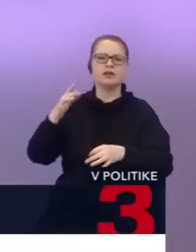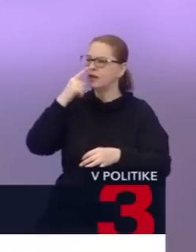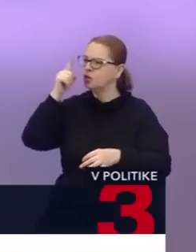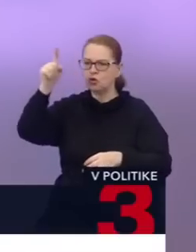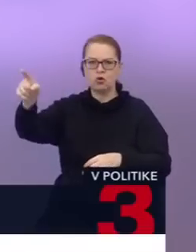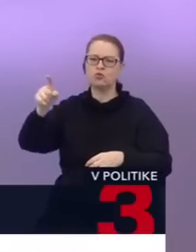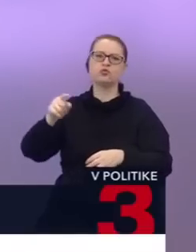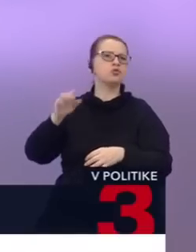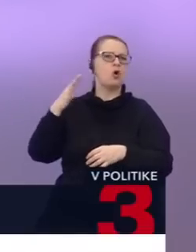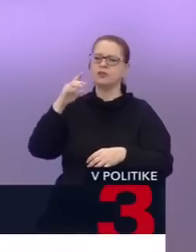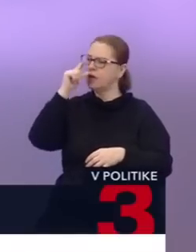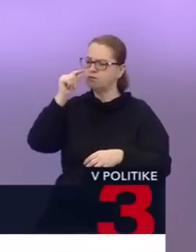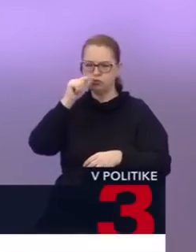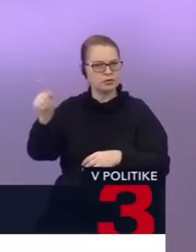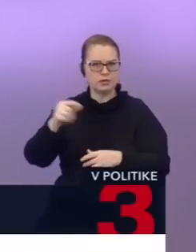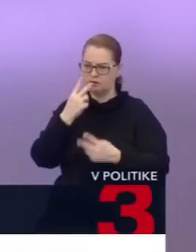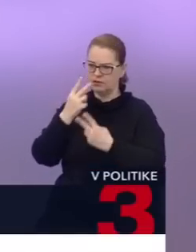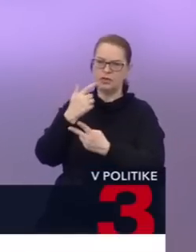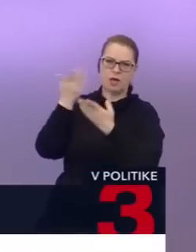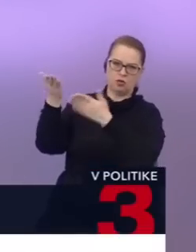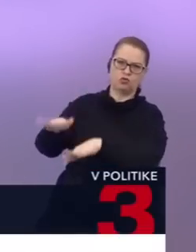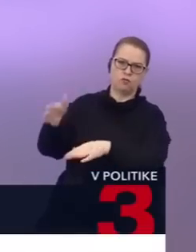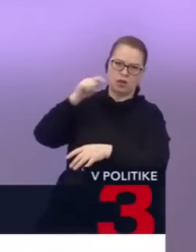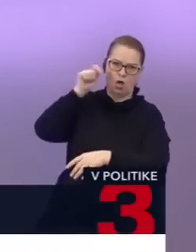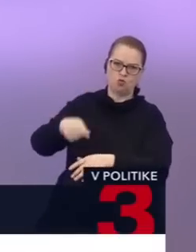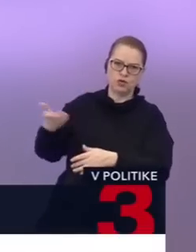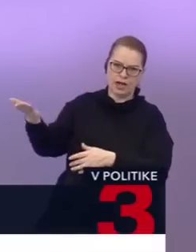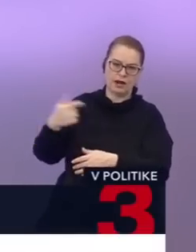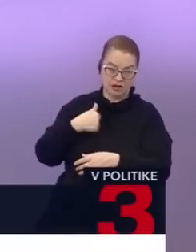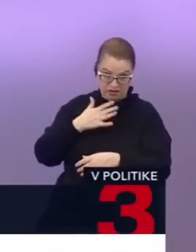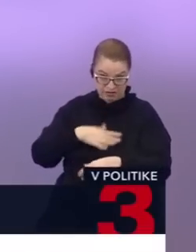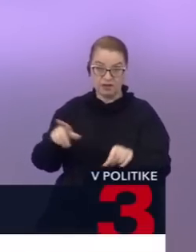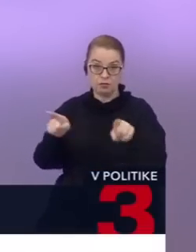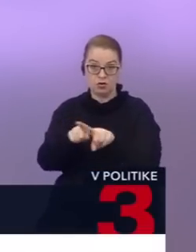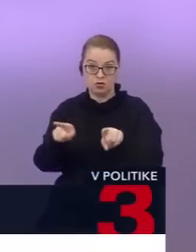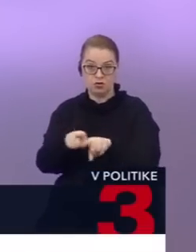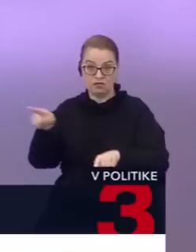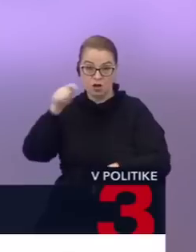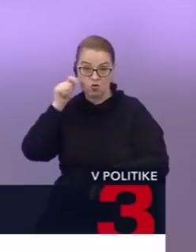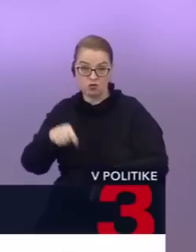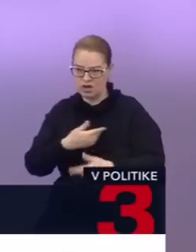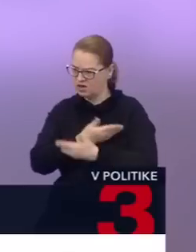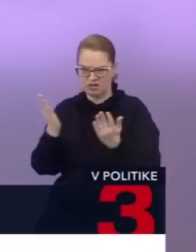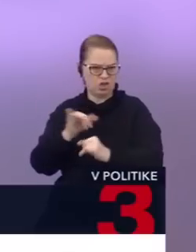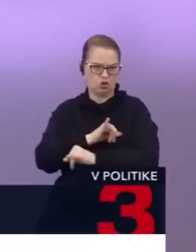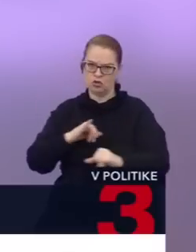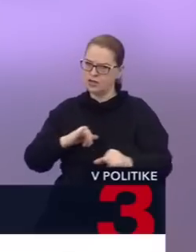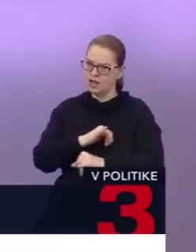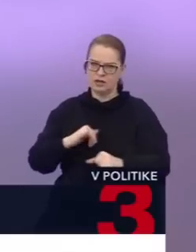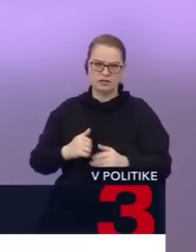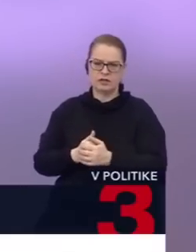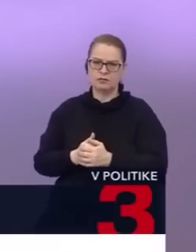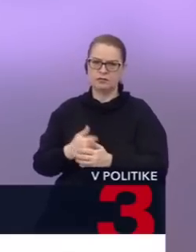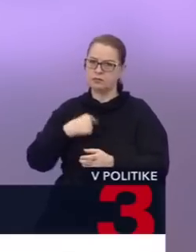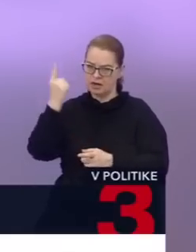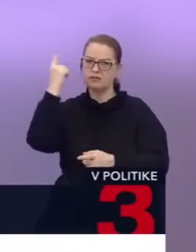Vladimír Putín, pretože vidíme, ako dopadla Ukrajina a myslím si, že nikto z nás nechce, aby sme skončili ako Ukrajina a to pre nás musí byť